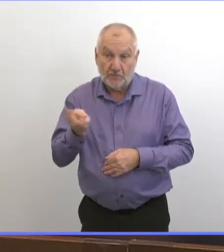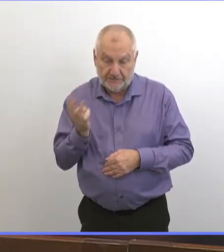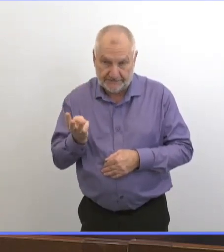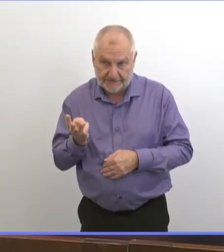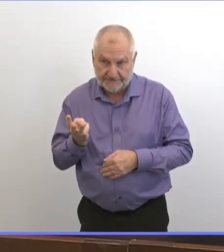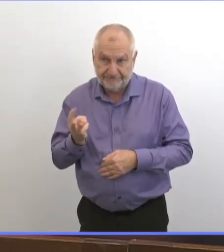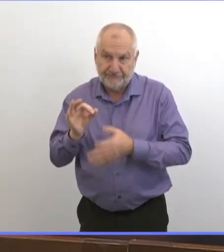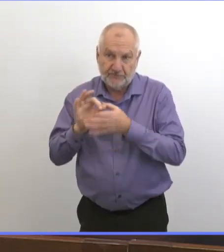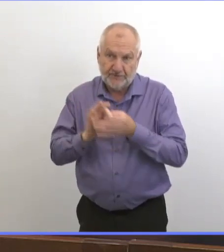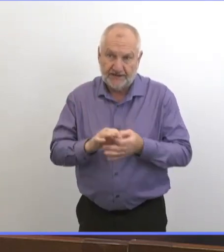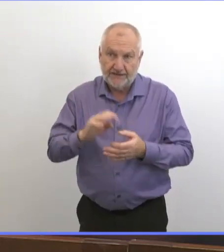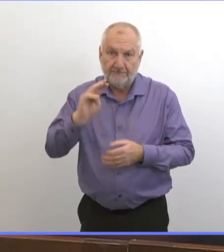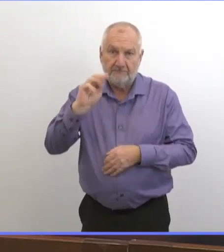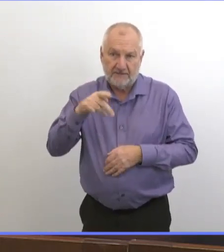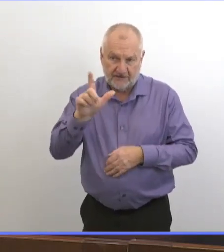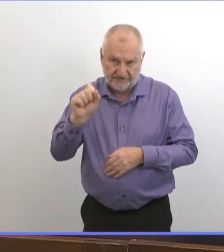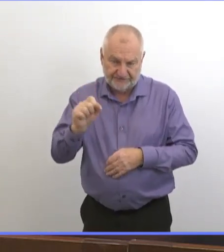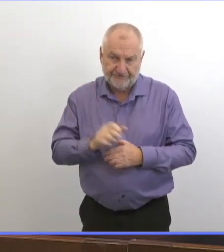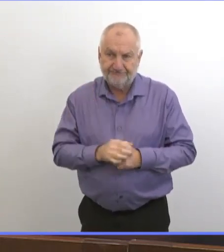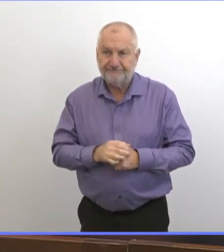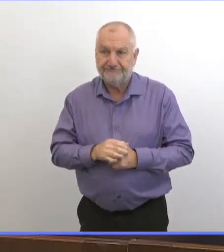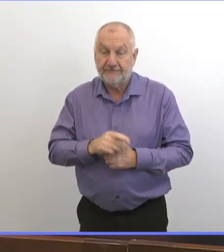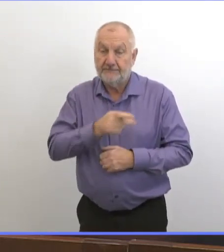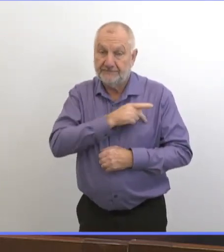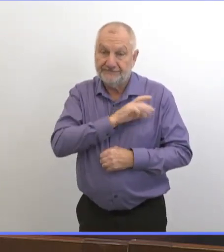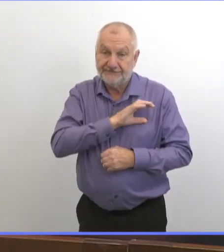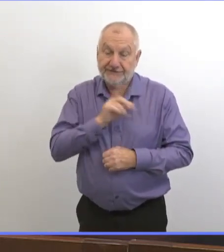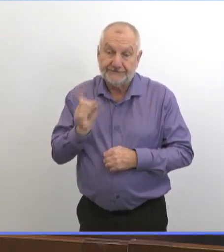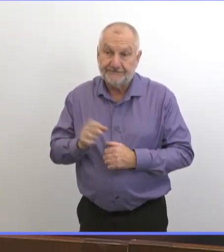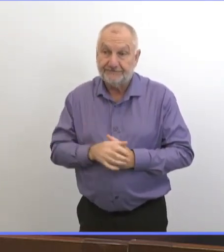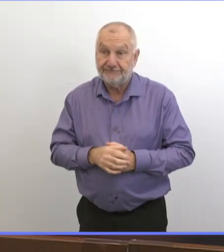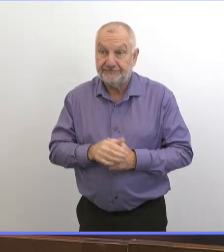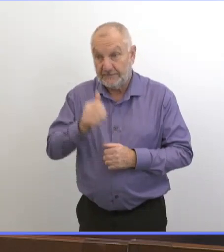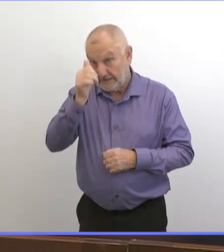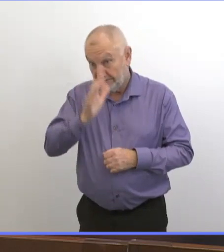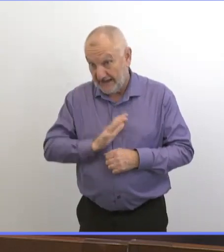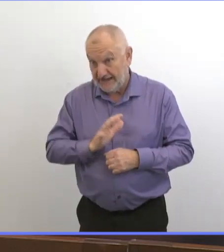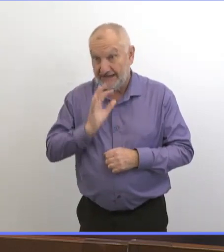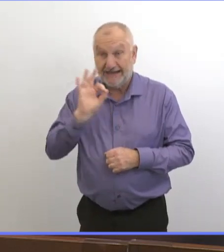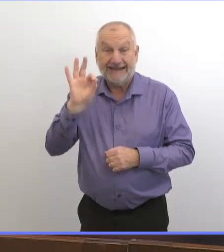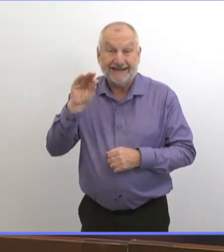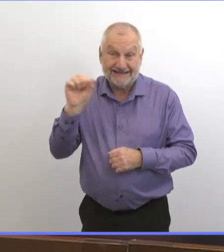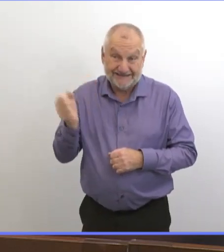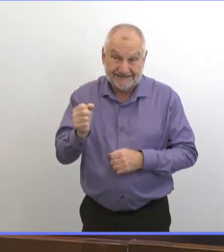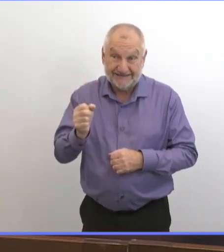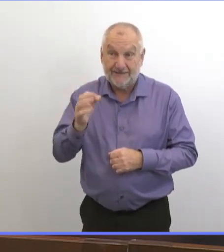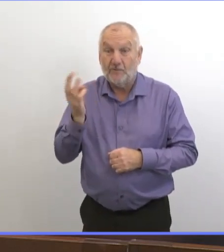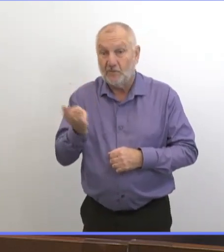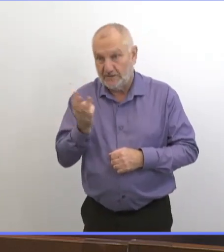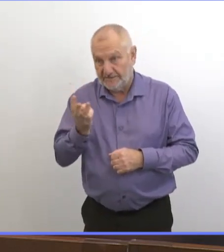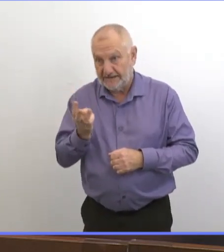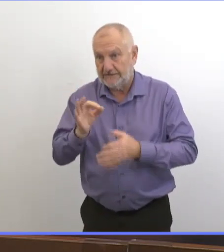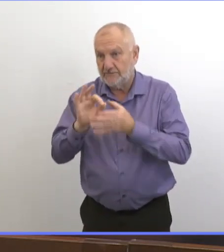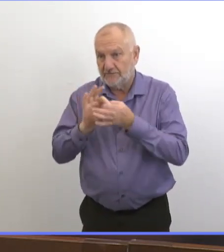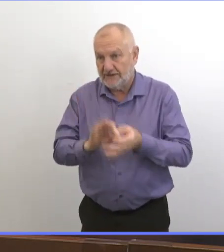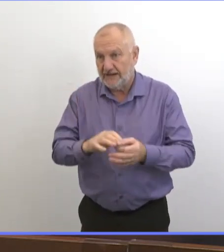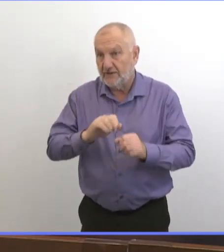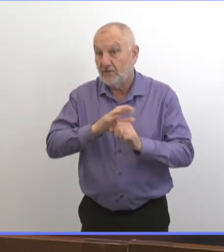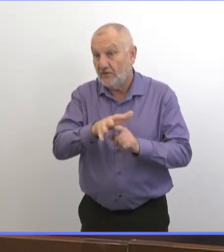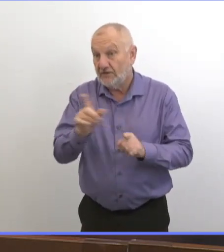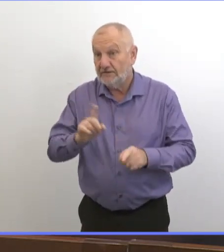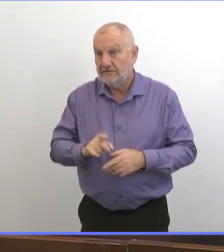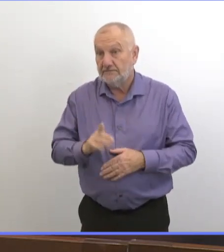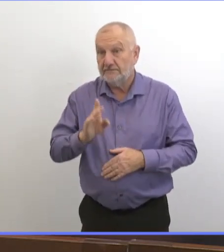Winnipeg lié au foyer épidémique de Maples Long-Term Care Home, un non-ingénaire de la région de Winnipeg lié au foyer